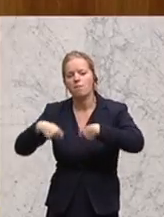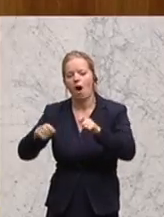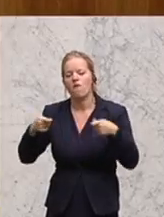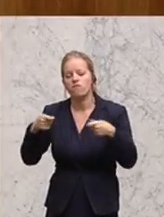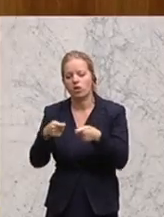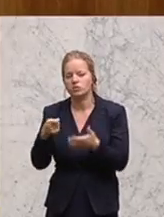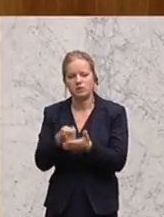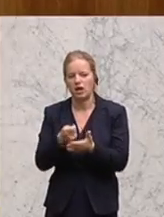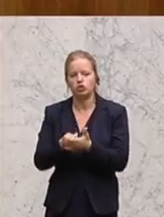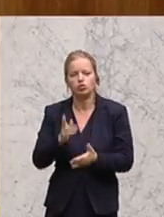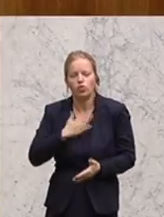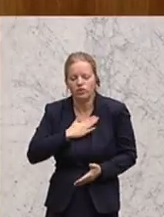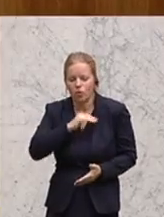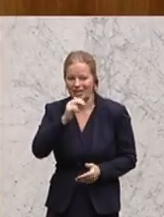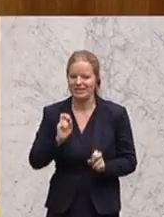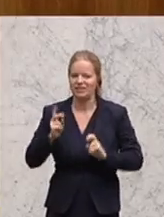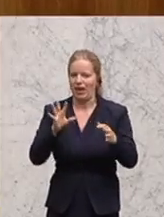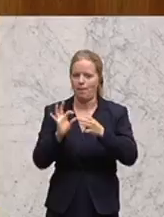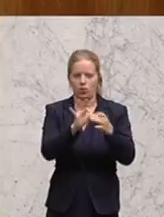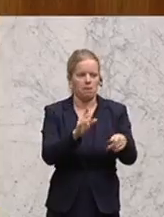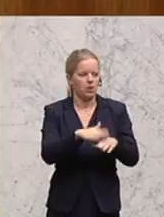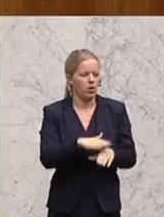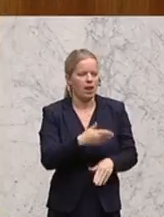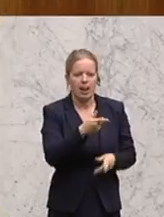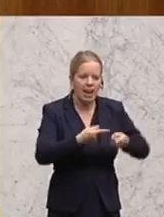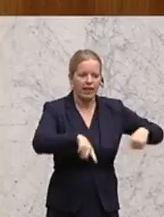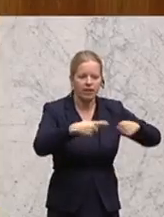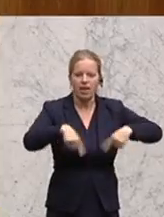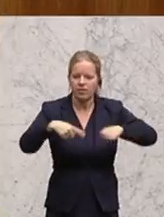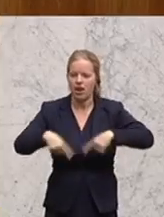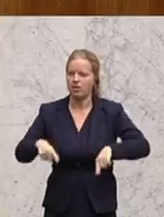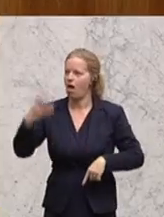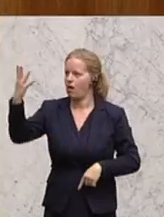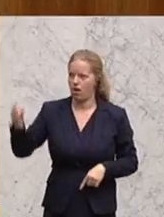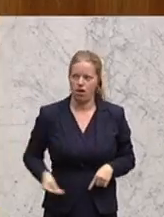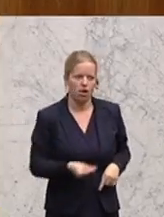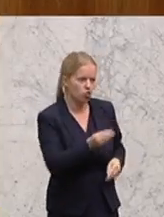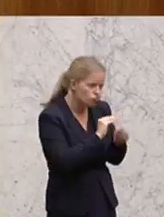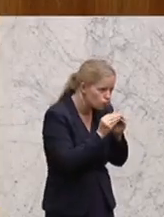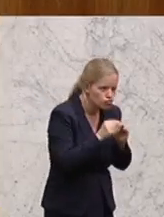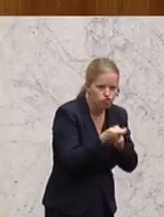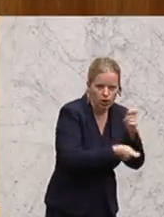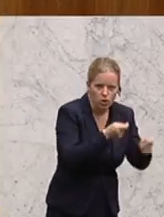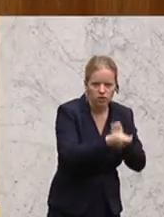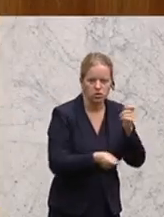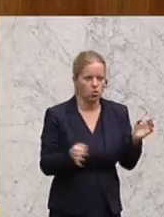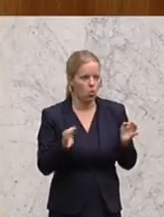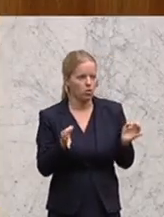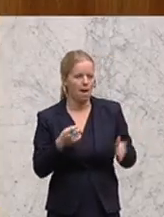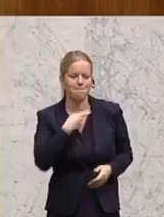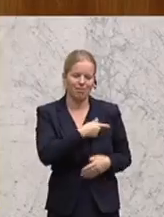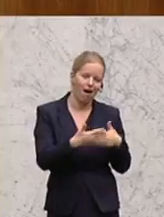zweckgebunden ist und dieser von den Ländern überwiegend für schlechte Spekulationen und auch für die Fütterung des parteinahen